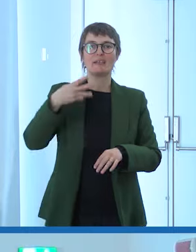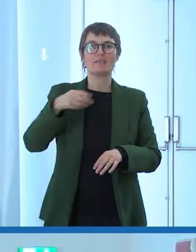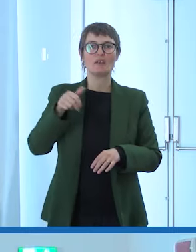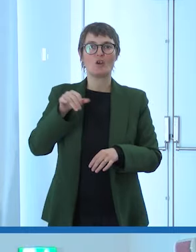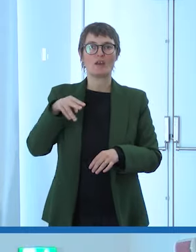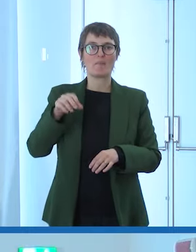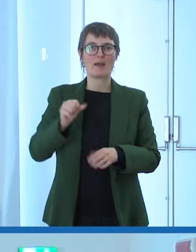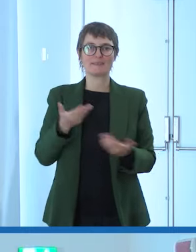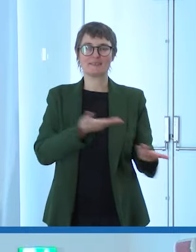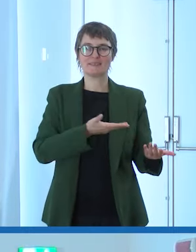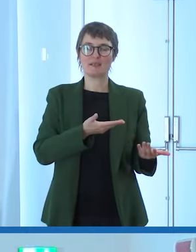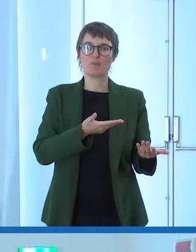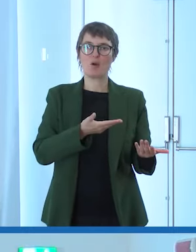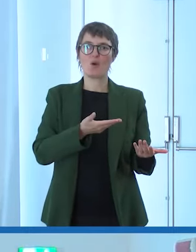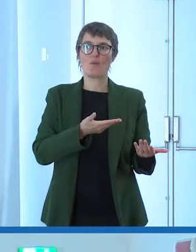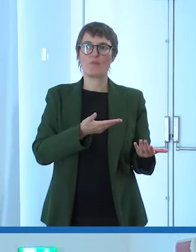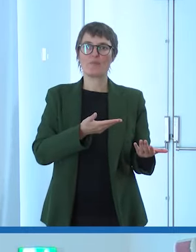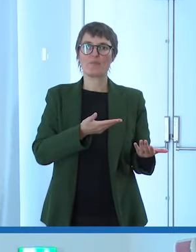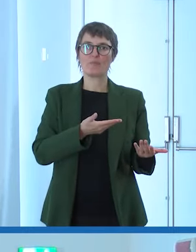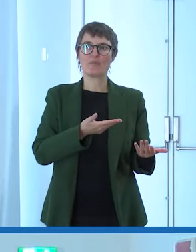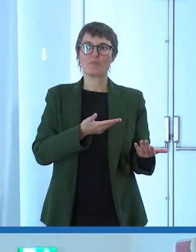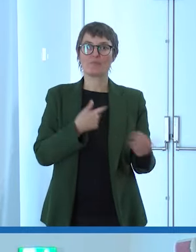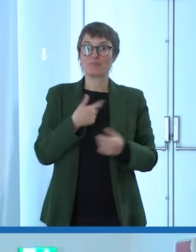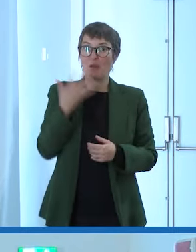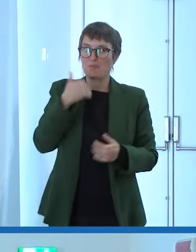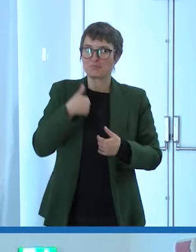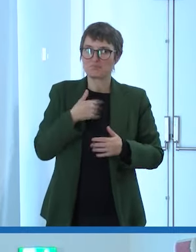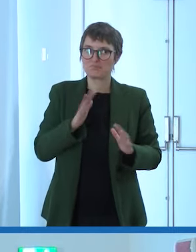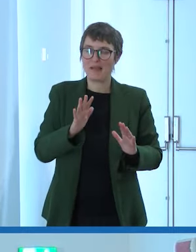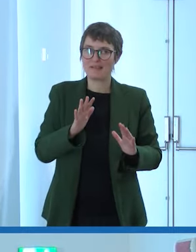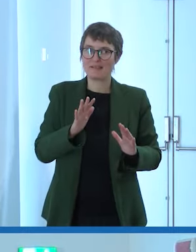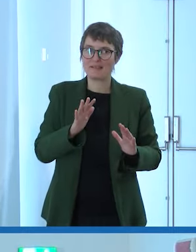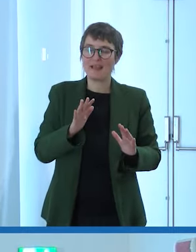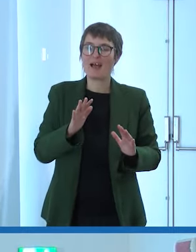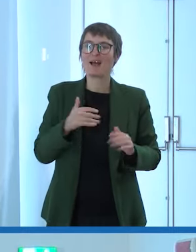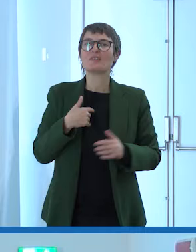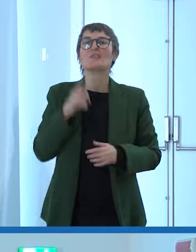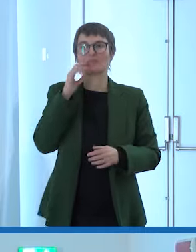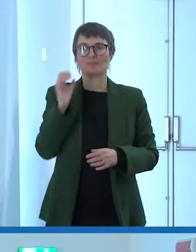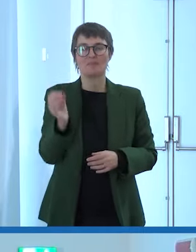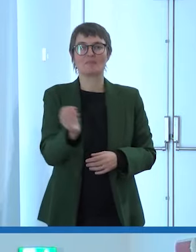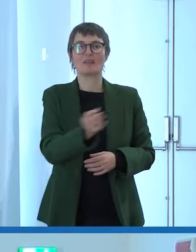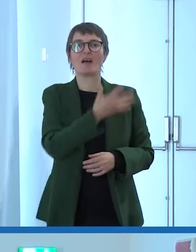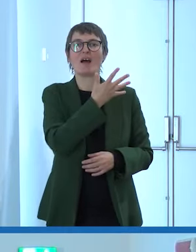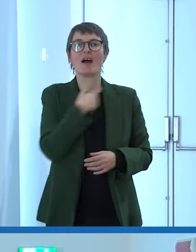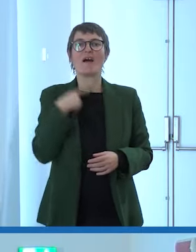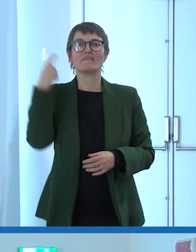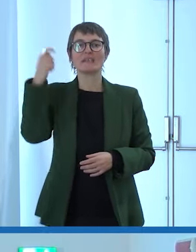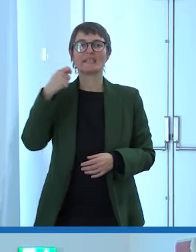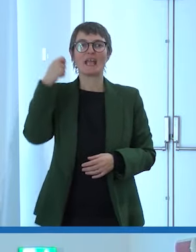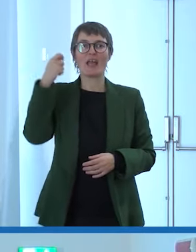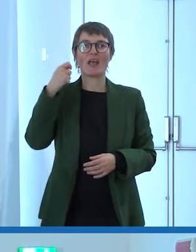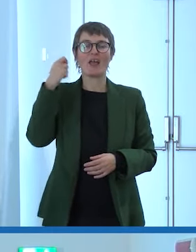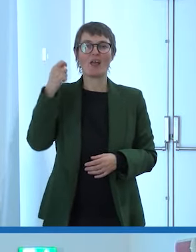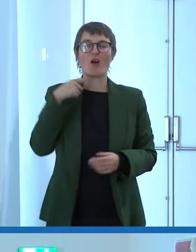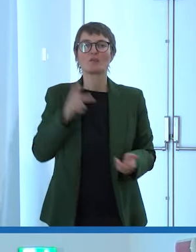scusate oggi ho sbagliato e mandiamo anche un video che ci ha portato il